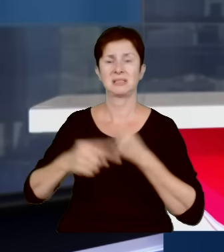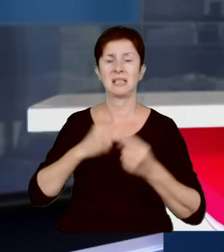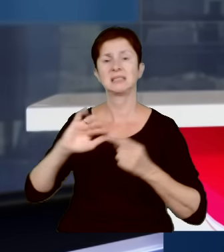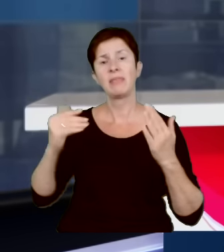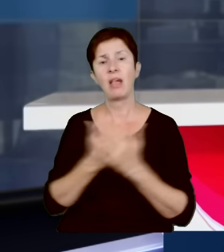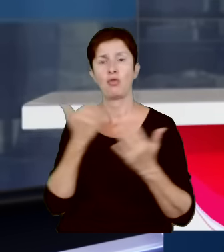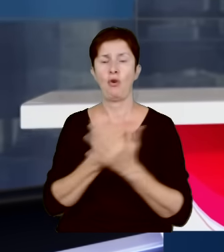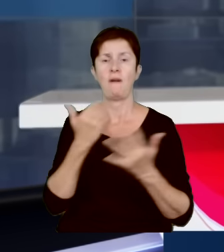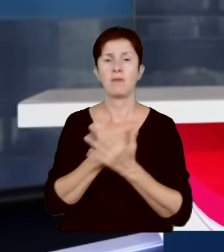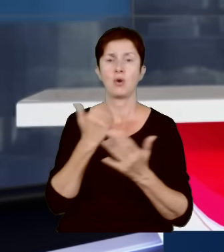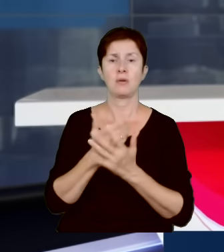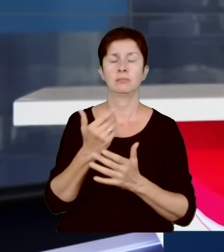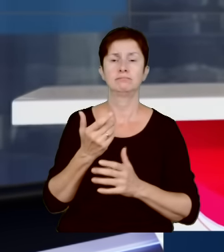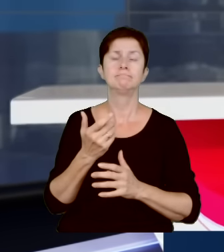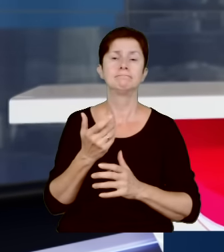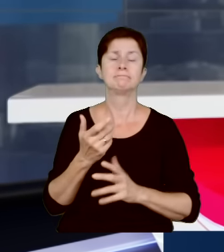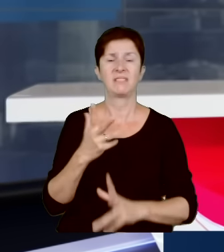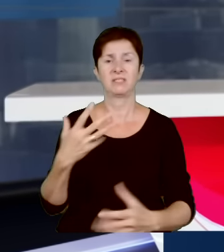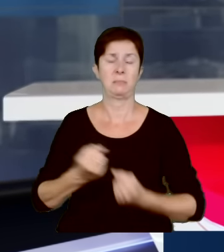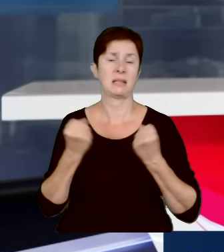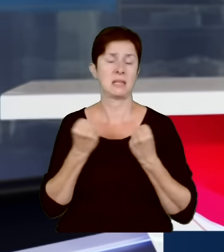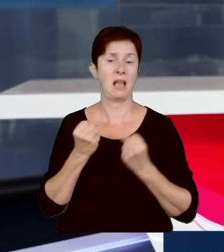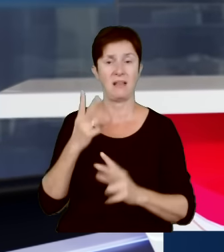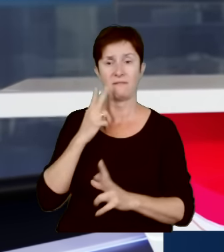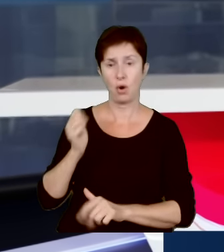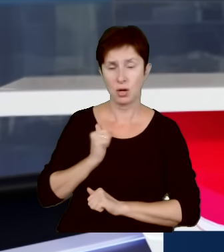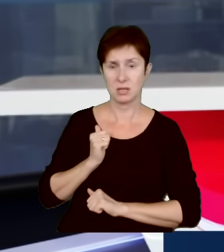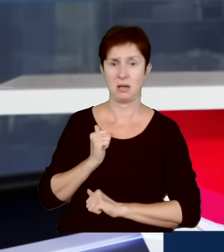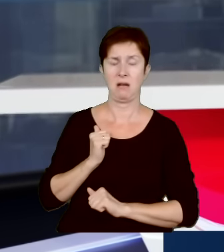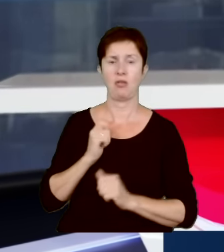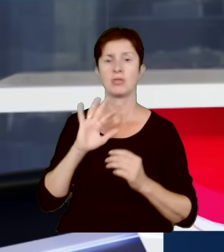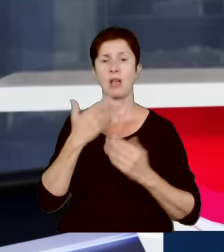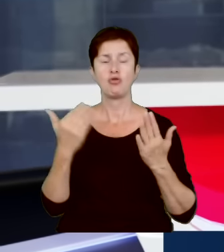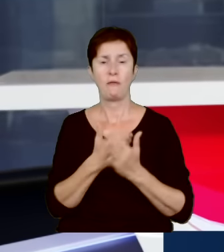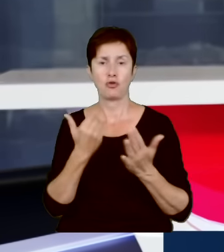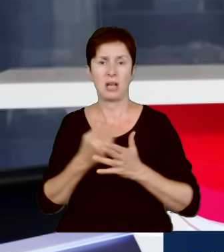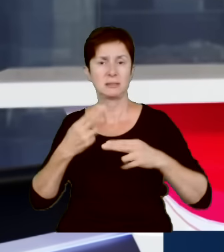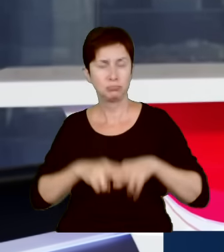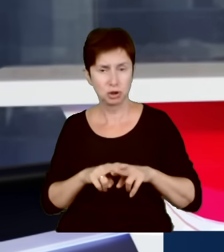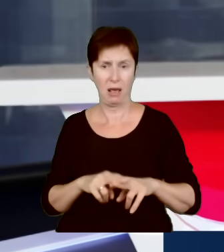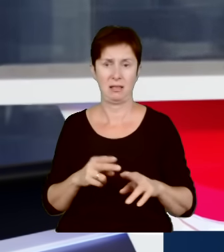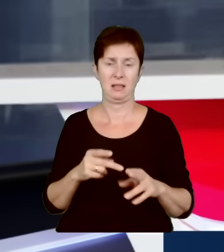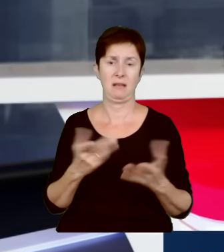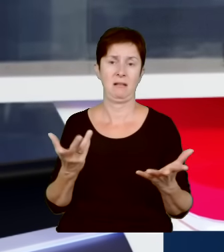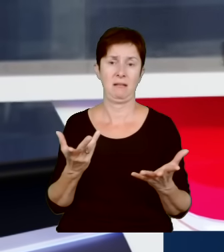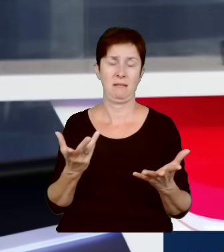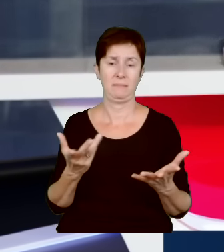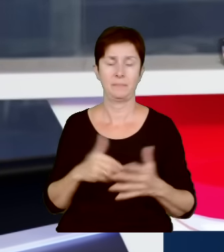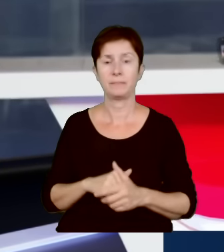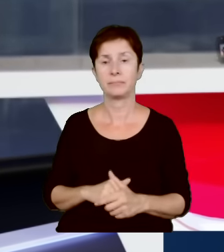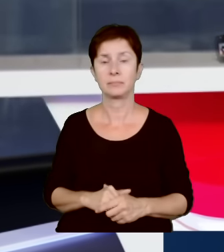wzmacniania wojska poprzez wyposażanie go w nowoczesny sprzęt. Ale tak, że było to jasno